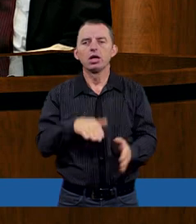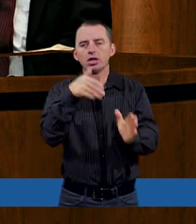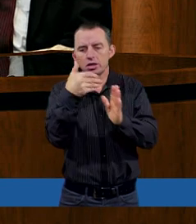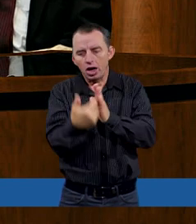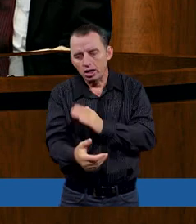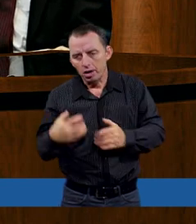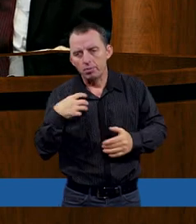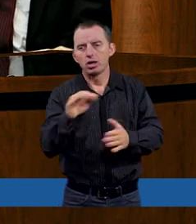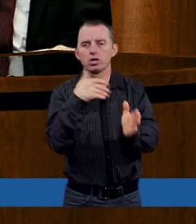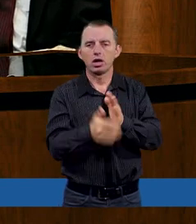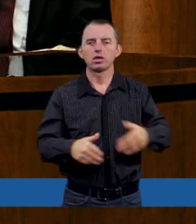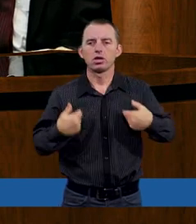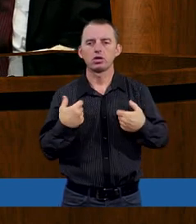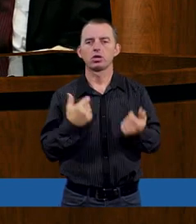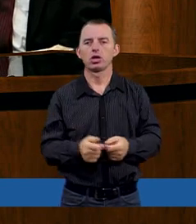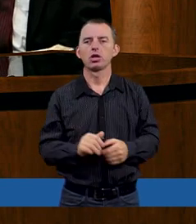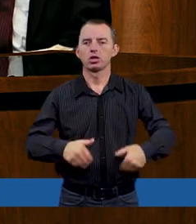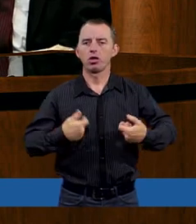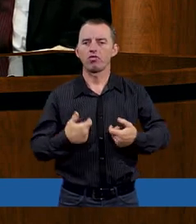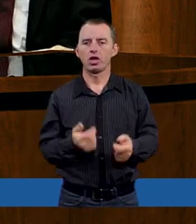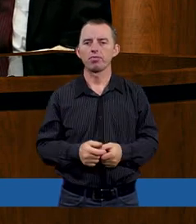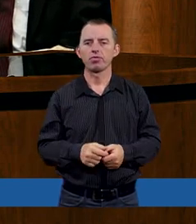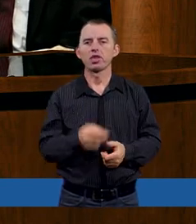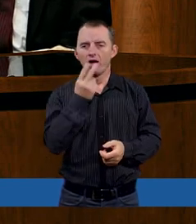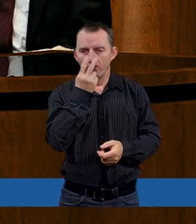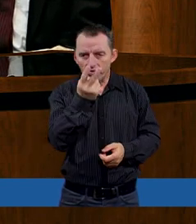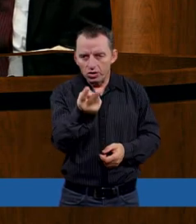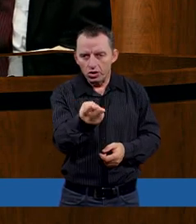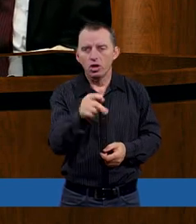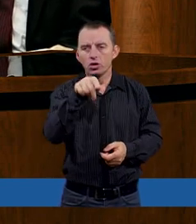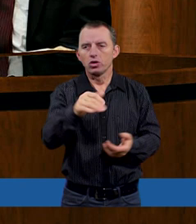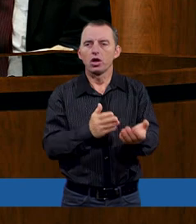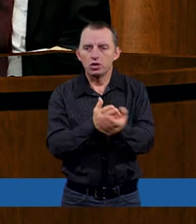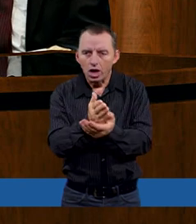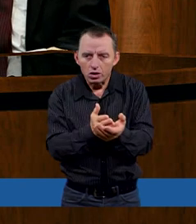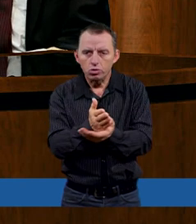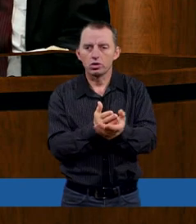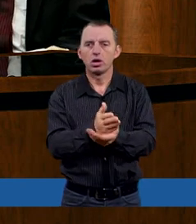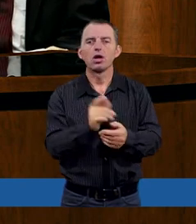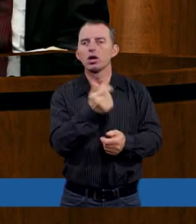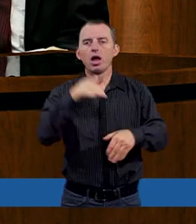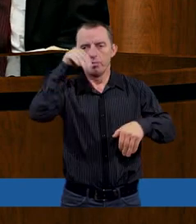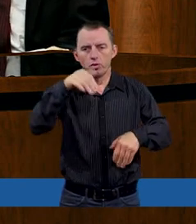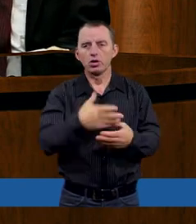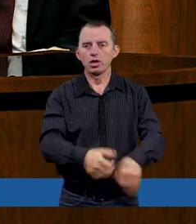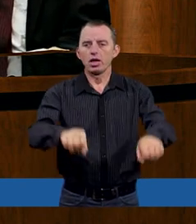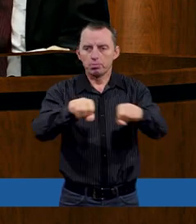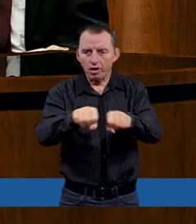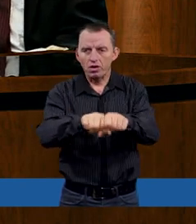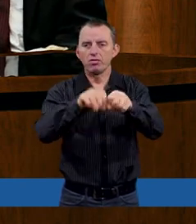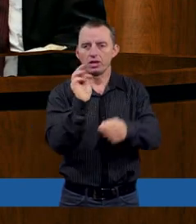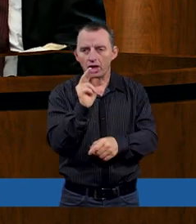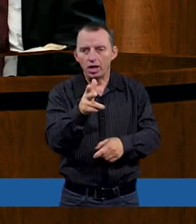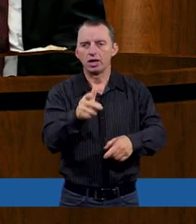majątku, strata zdrowia, widać sobie zasłużyłeś. Zasłużyłeś na Bo Bóg nie mógł być niesprawiedliwy w tym szybciem. Tak.